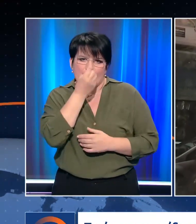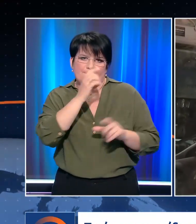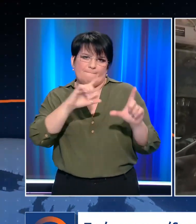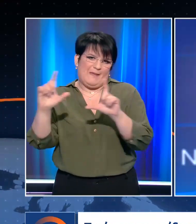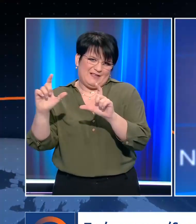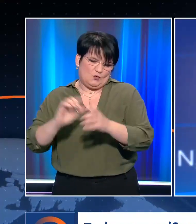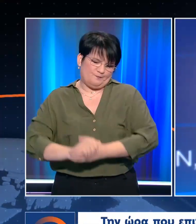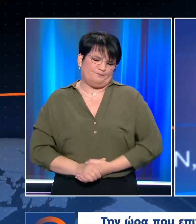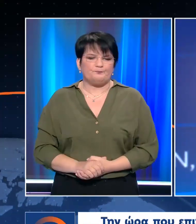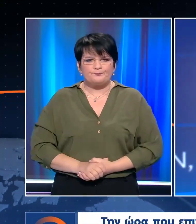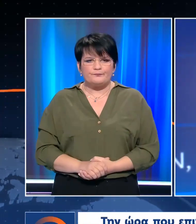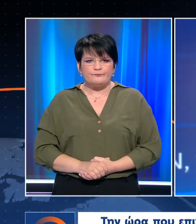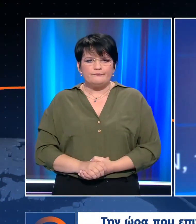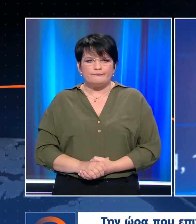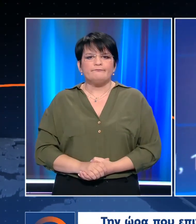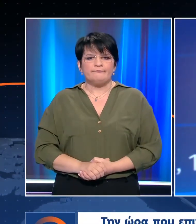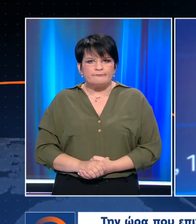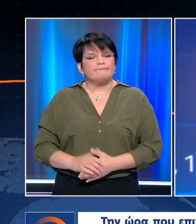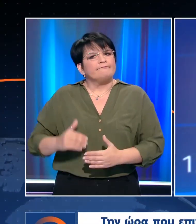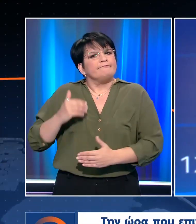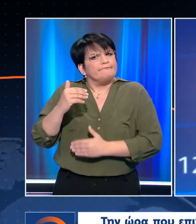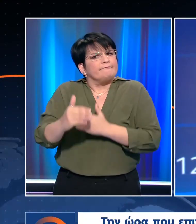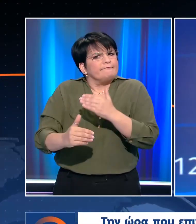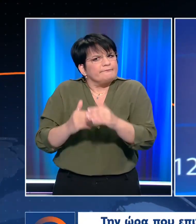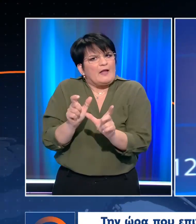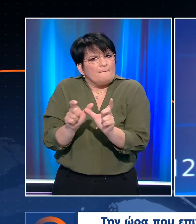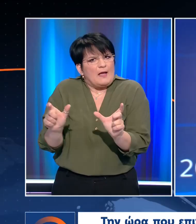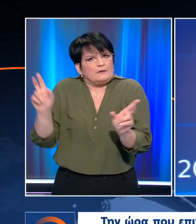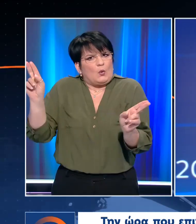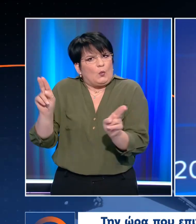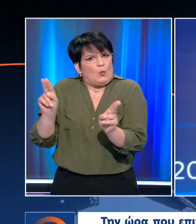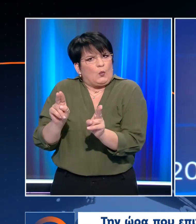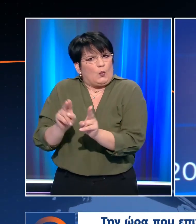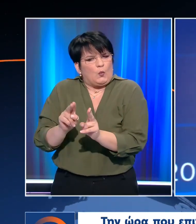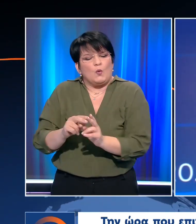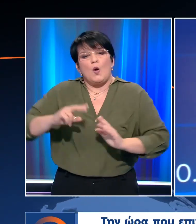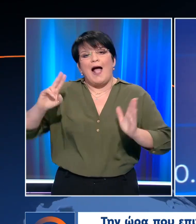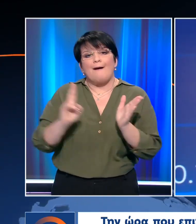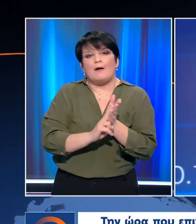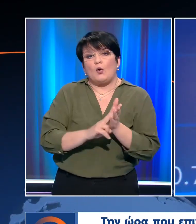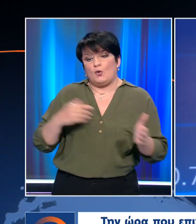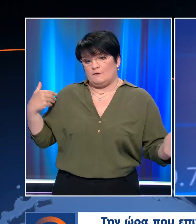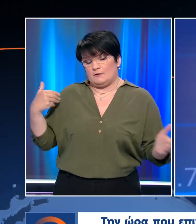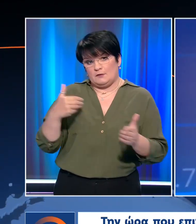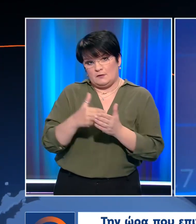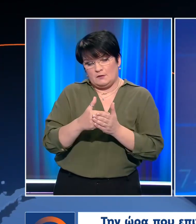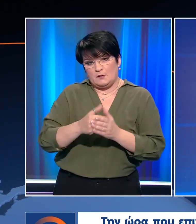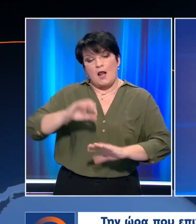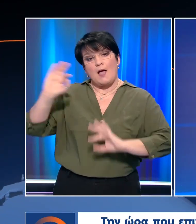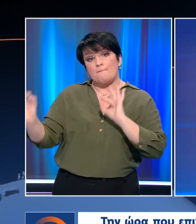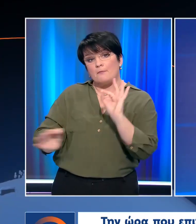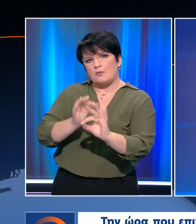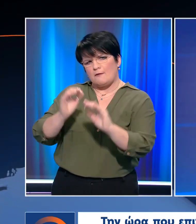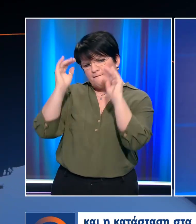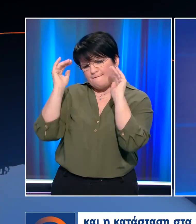Την ώρα που επιχειρείται η σταδιακή αποκλιμάκωση από το παραδεταμένο lockdown, η επιδημιολογική εικόνα παραμένει